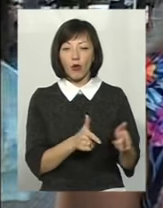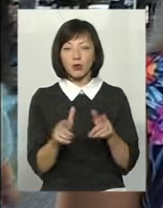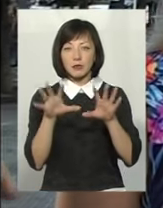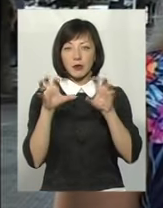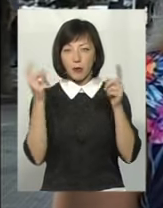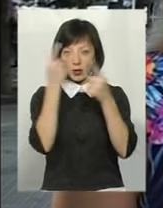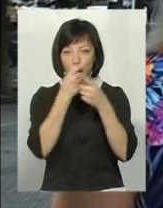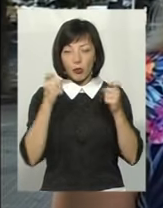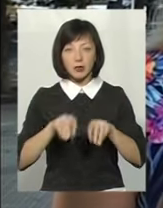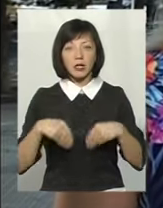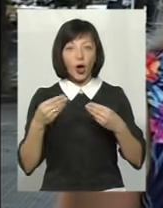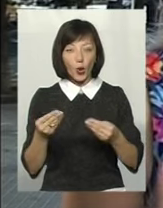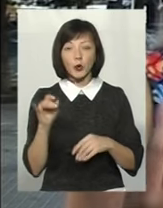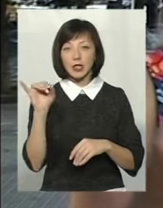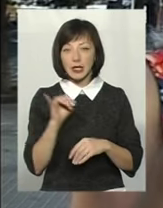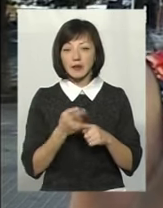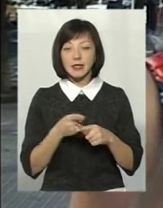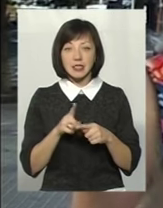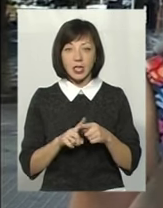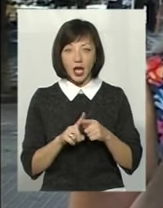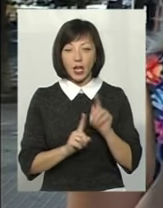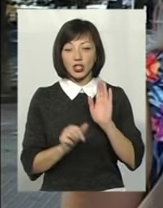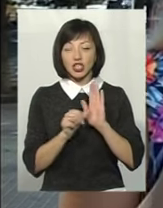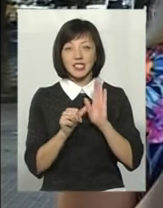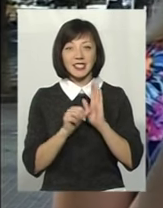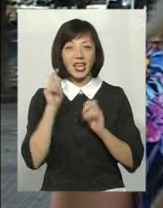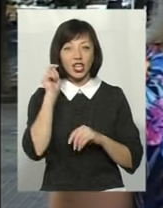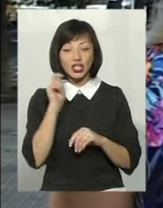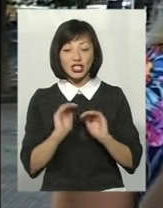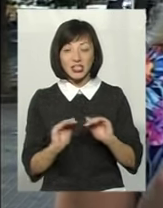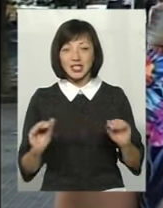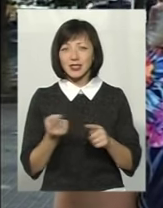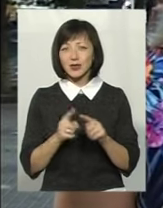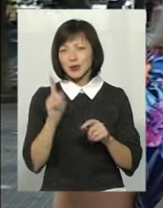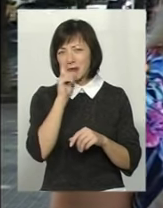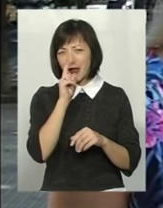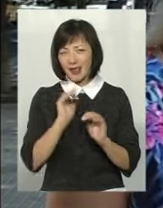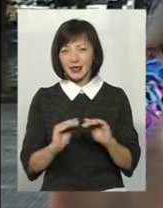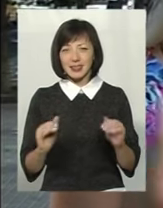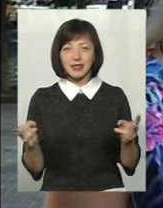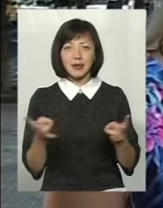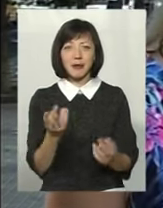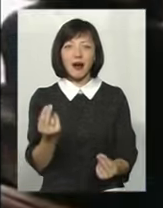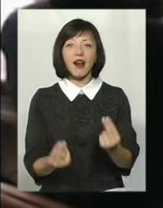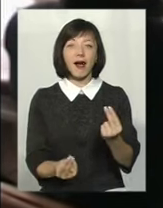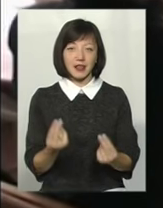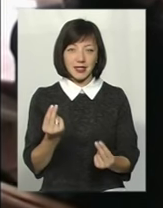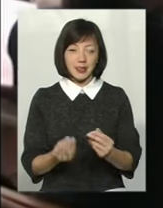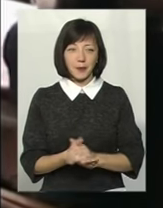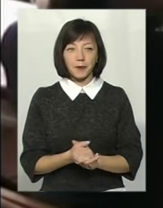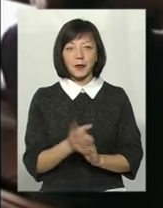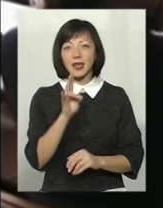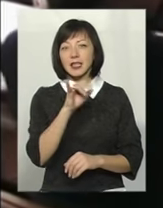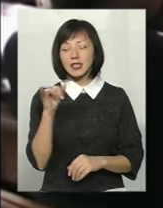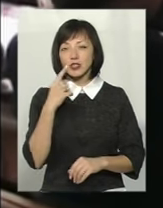інформацію, яку їй дають. І оце от шестирічки, це ще дійсно дуже маленькі дітки, з якими треба гратися. Ні червоні